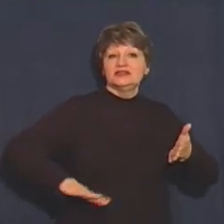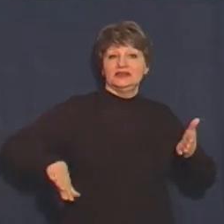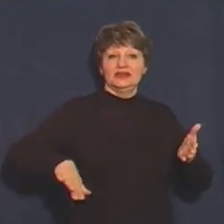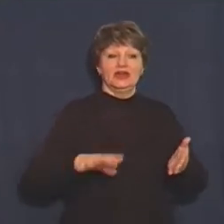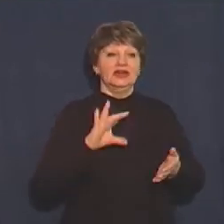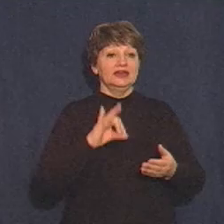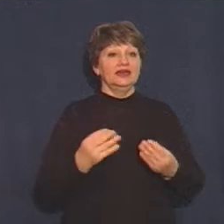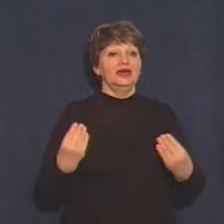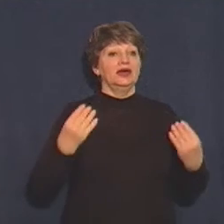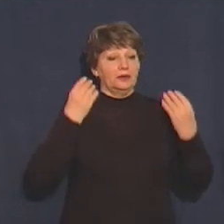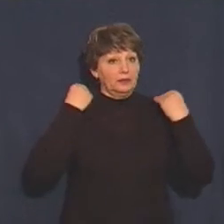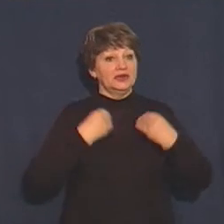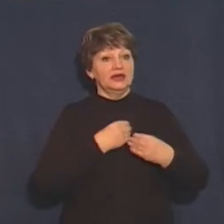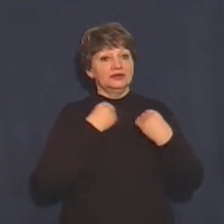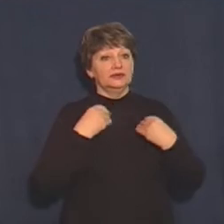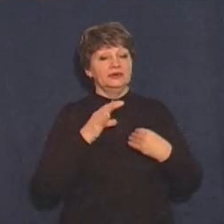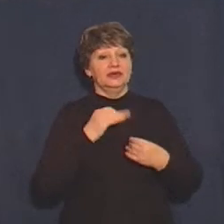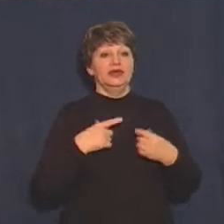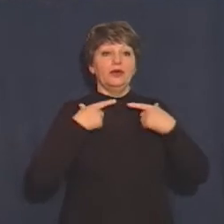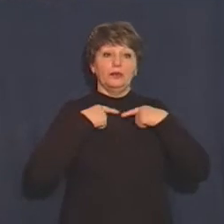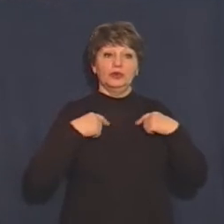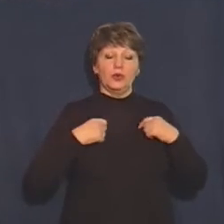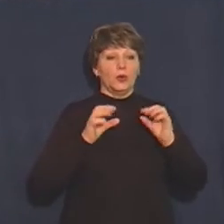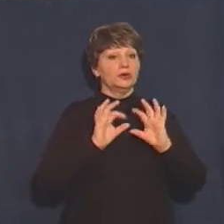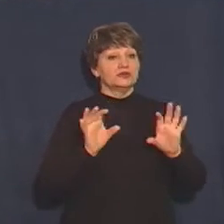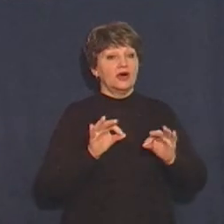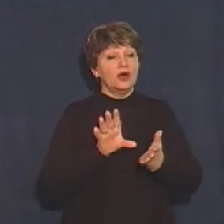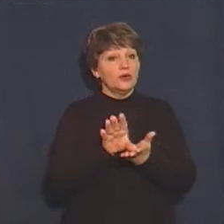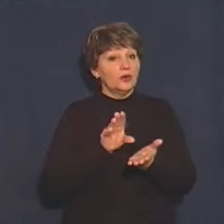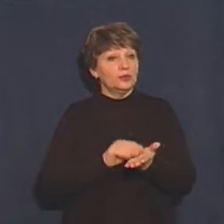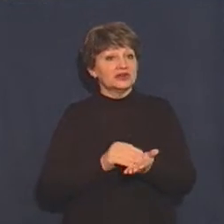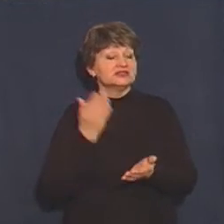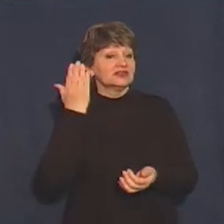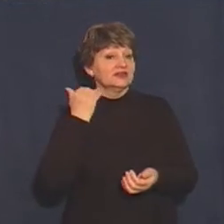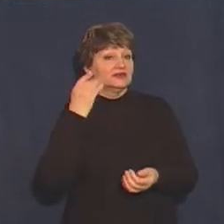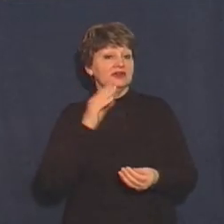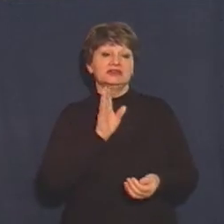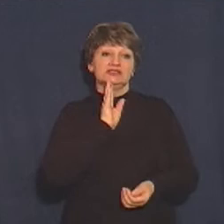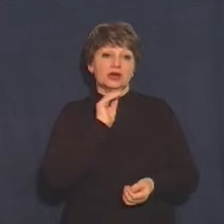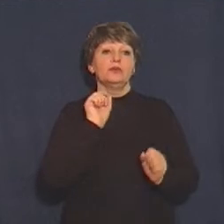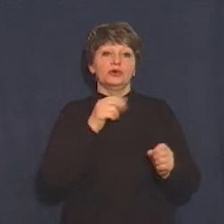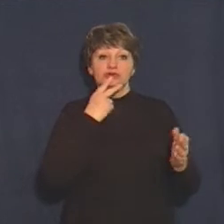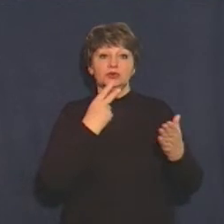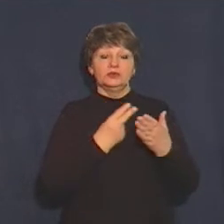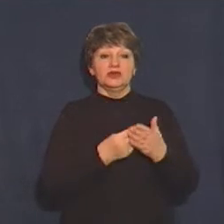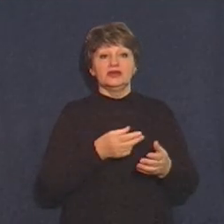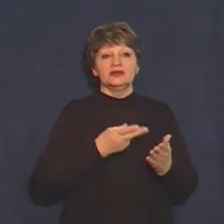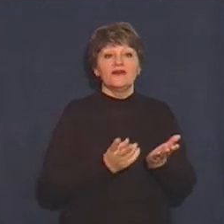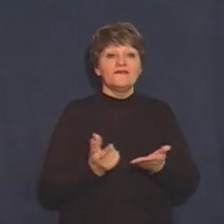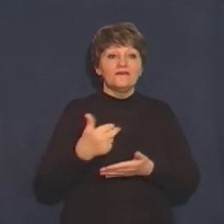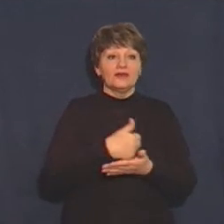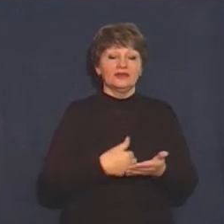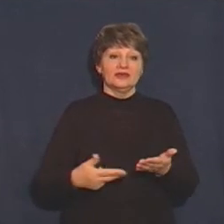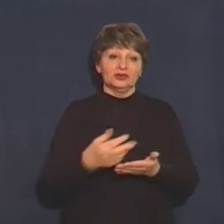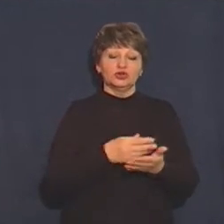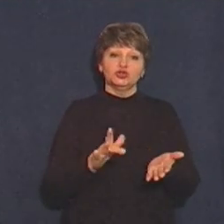є автентичними. Сергій Ганницький розповідає, зразки тодішнього одягу жінок-міщанок можна побачити у вирізках журналів мод,